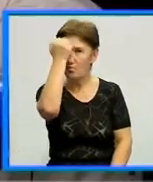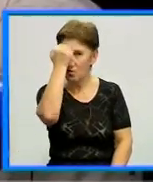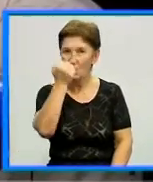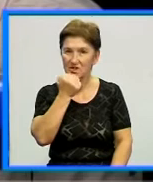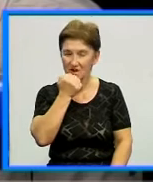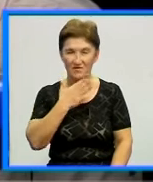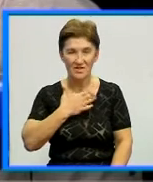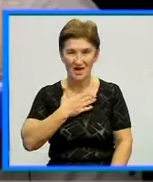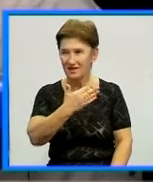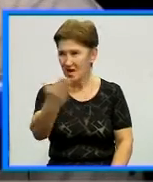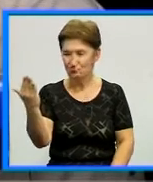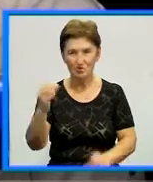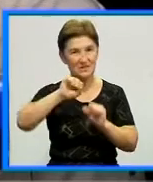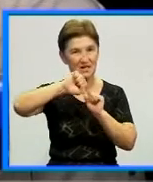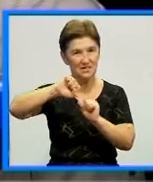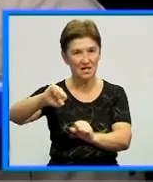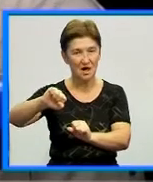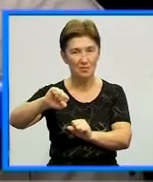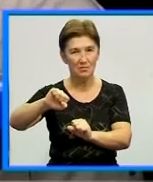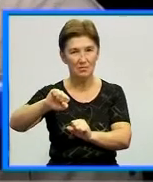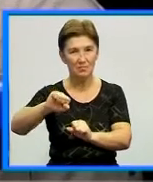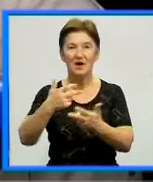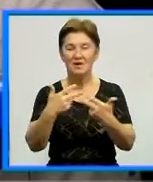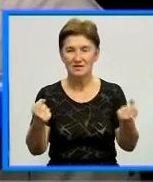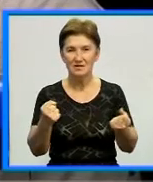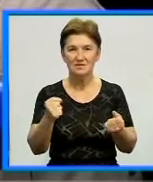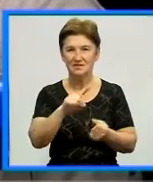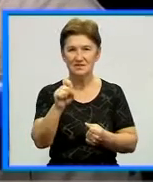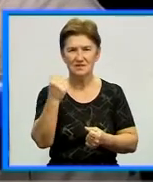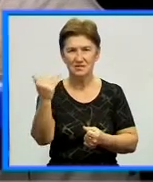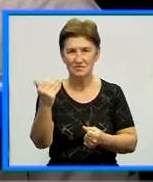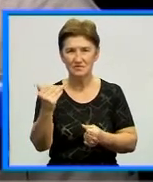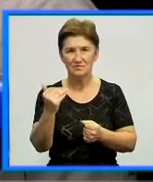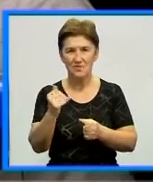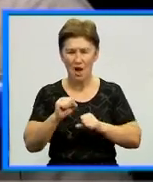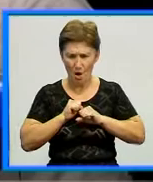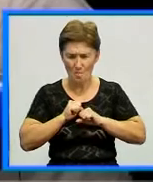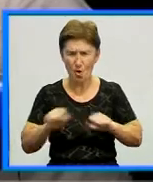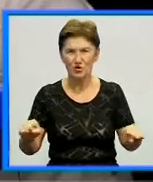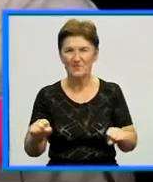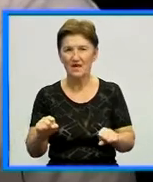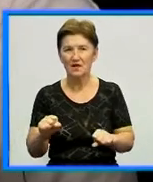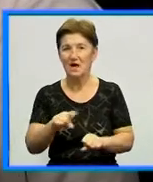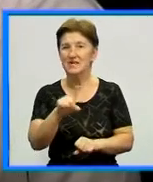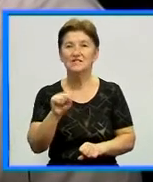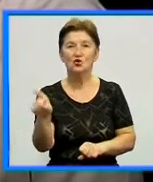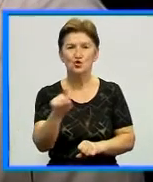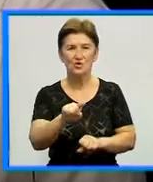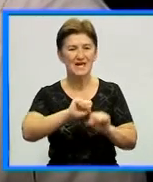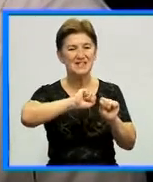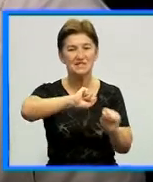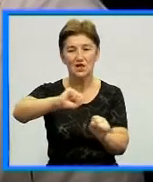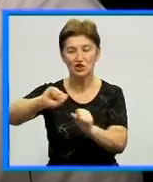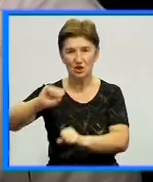захисникам за їхній неоціненний подвиг, за те, що вони захищають